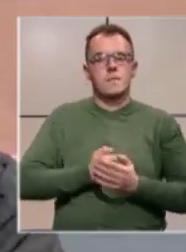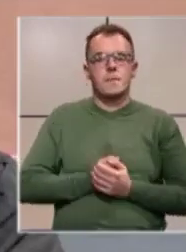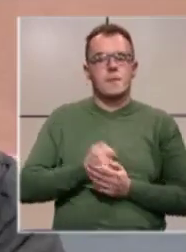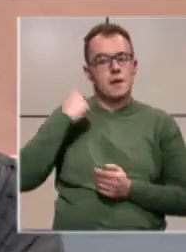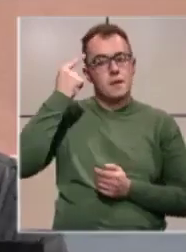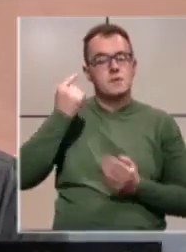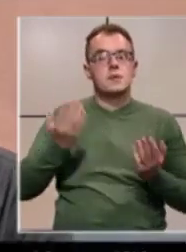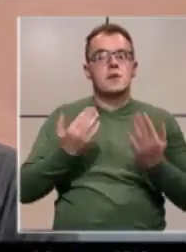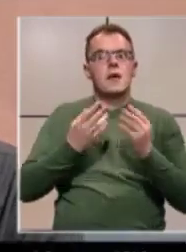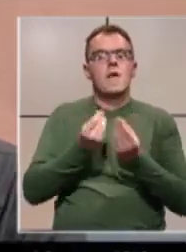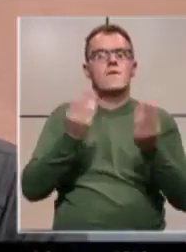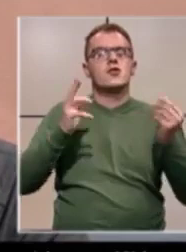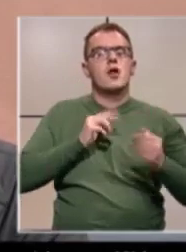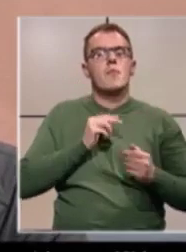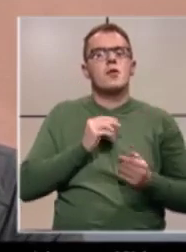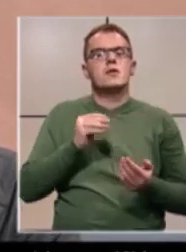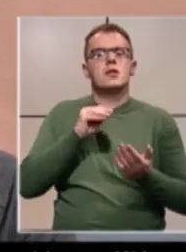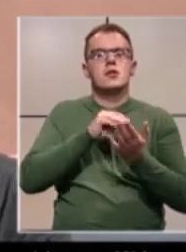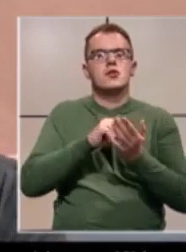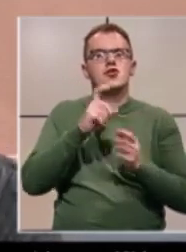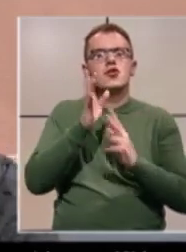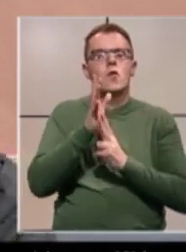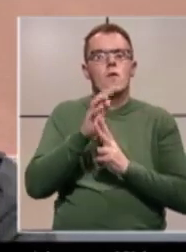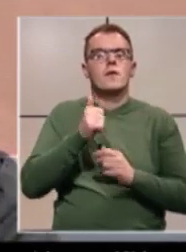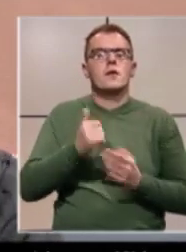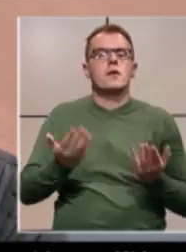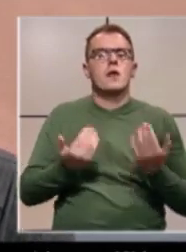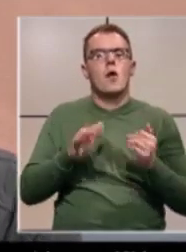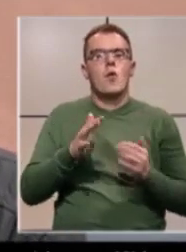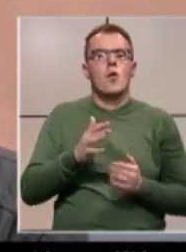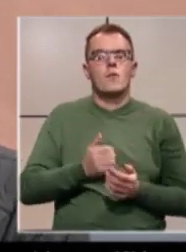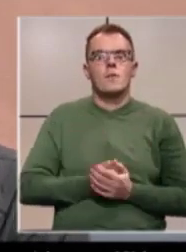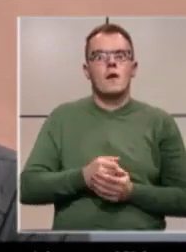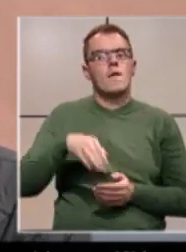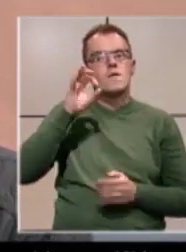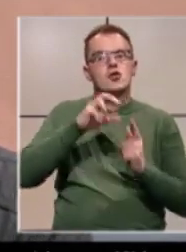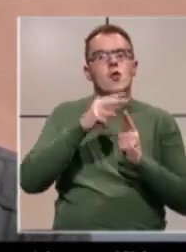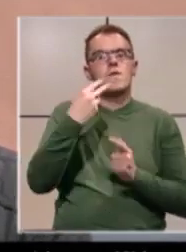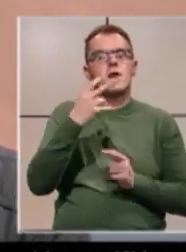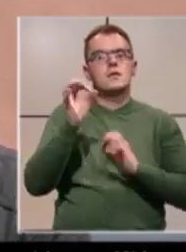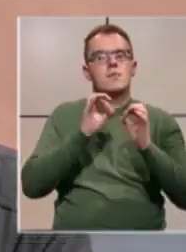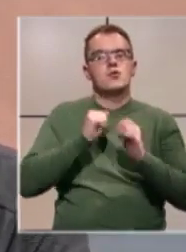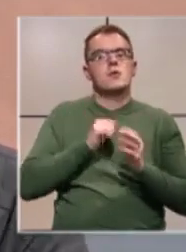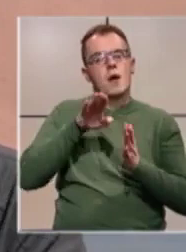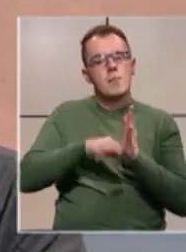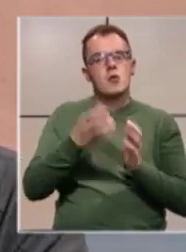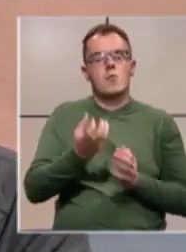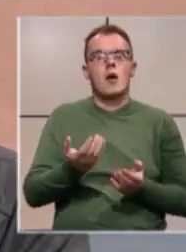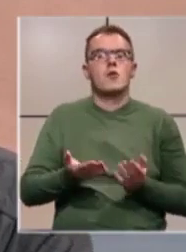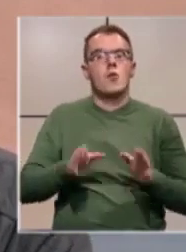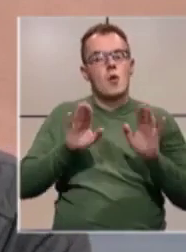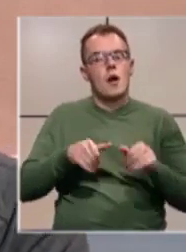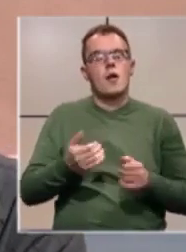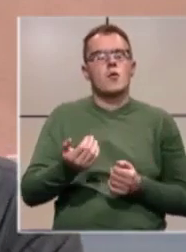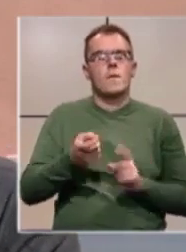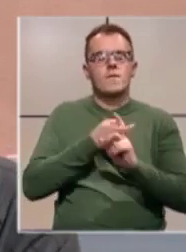Mislim da većina policijskih činova je oko 20 i više od 20% ima manju platu odnosu recimo na